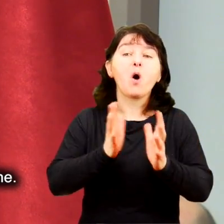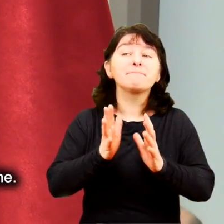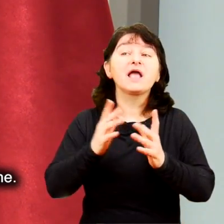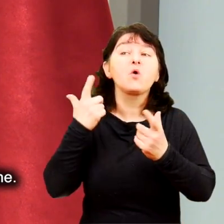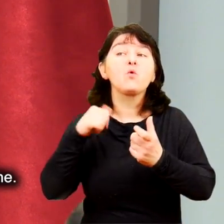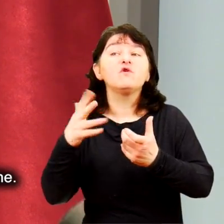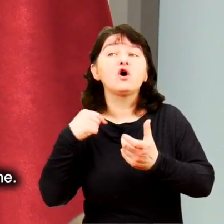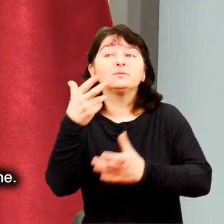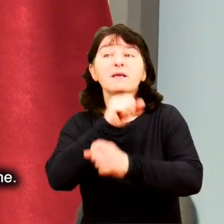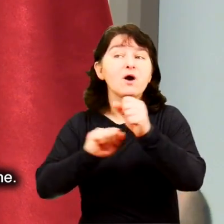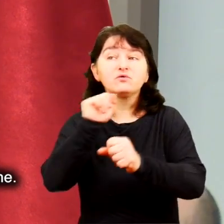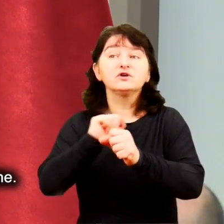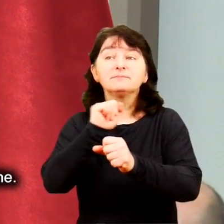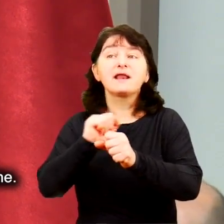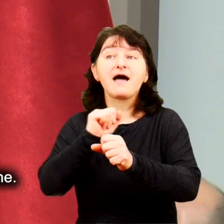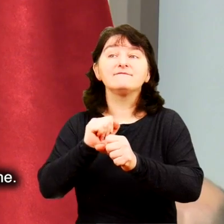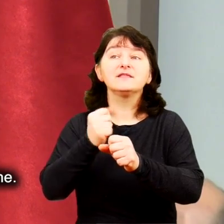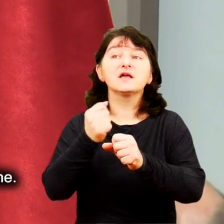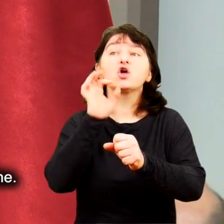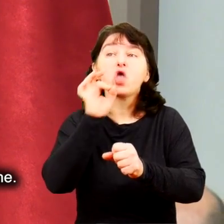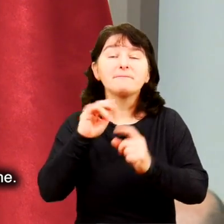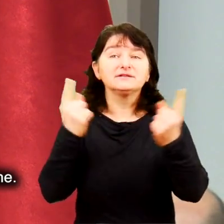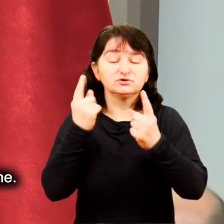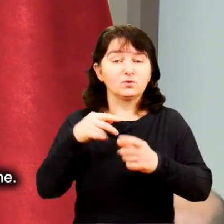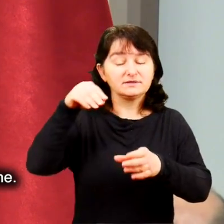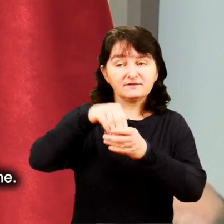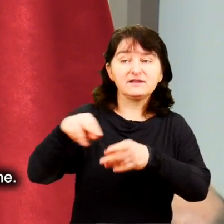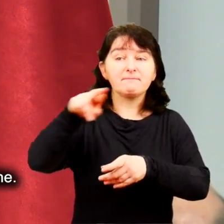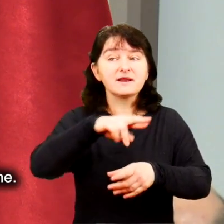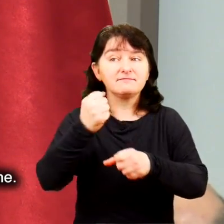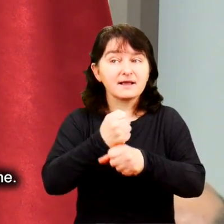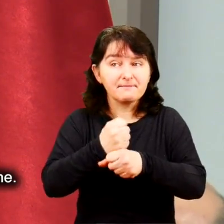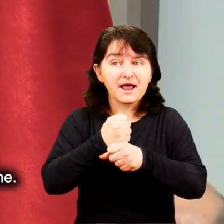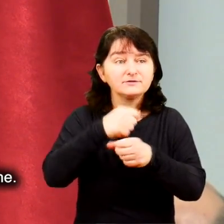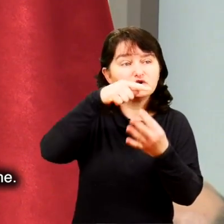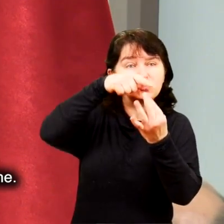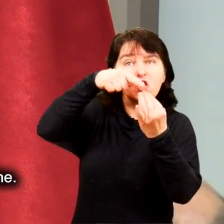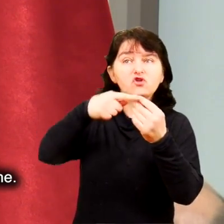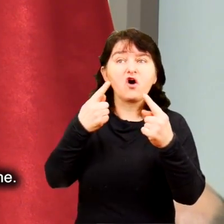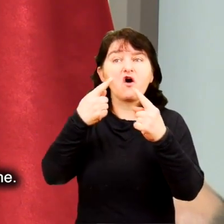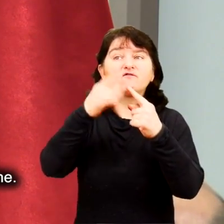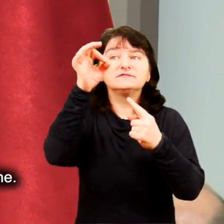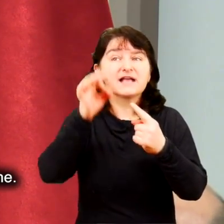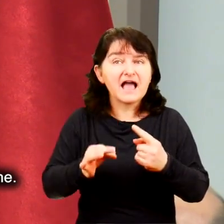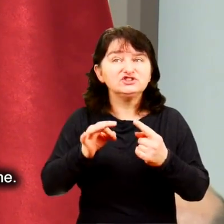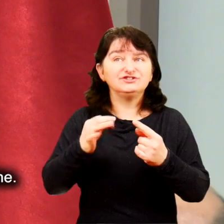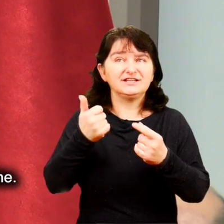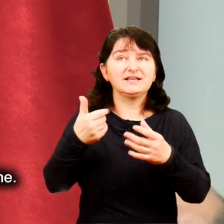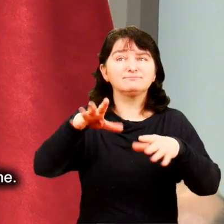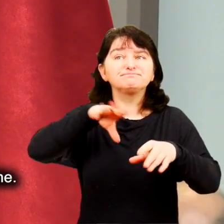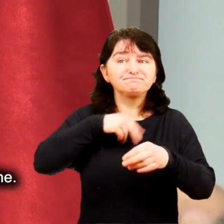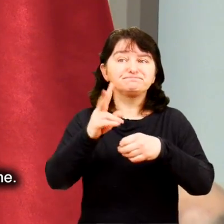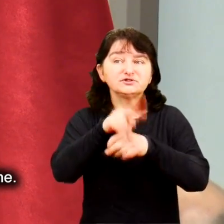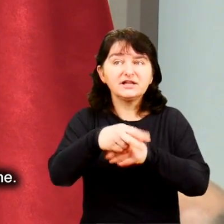osób niepełnosprawnych do pracy. Dobra sytuacja na rynku pracy. Może poprawiają się te wskaźniki